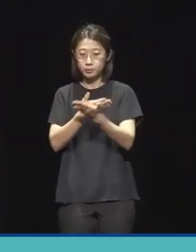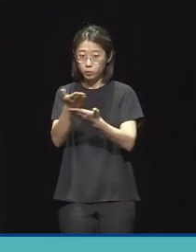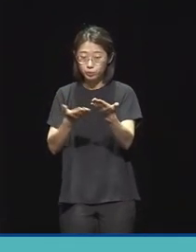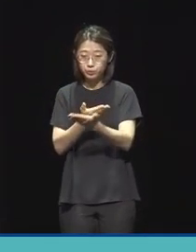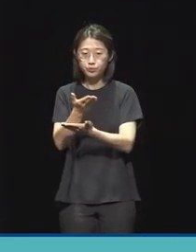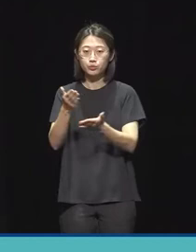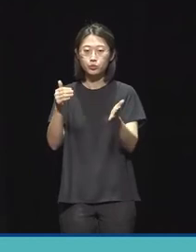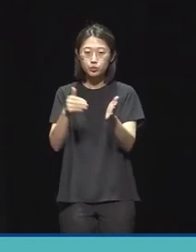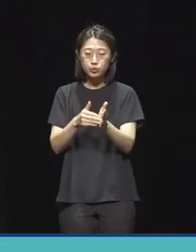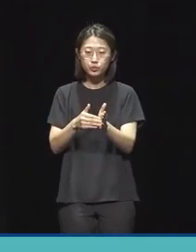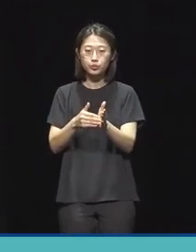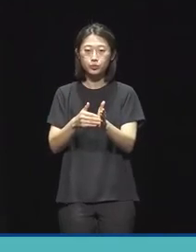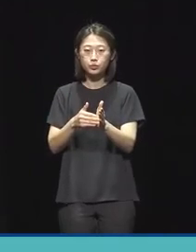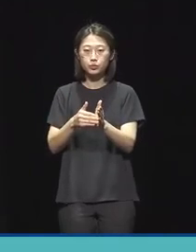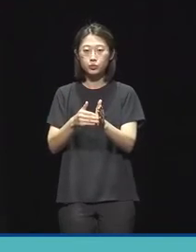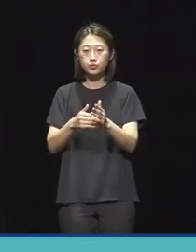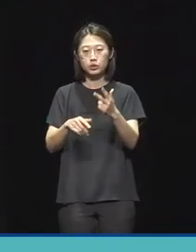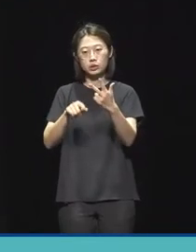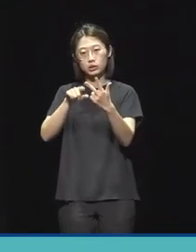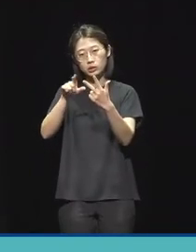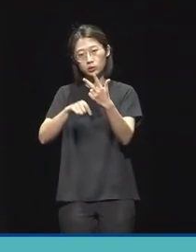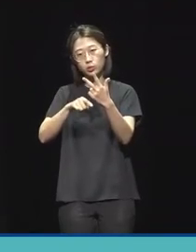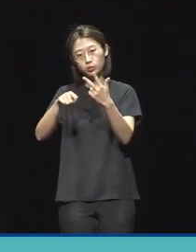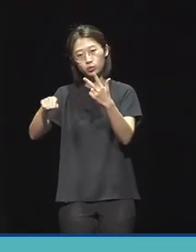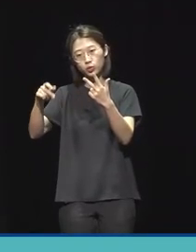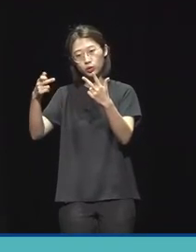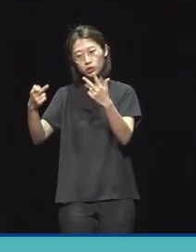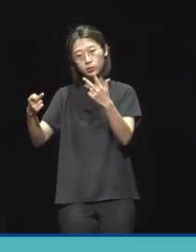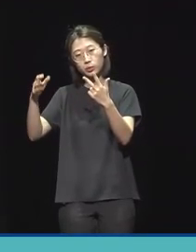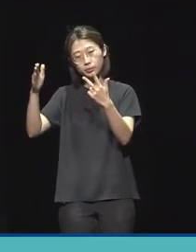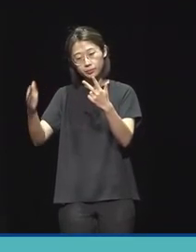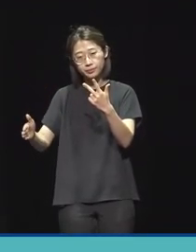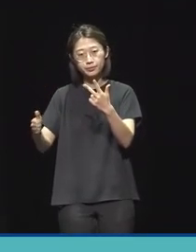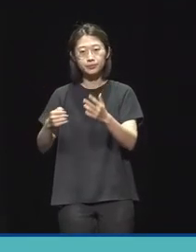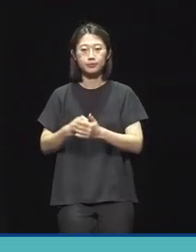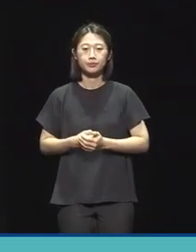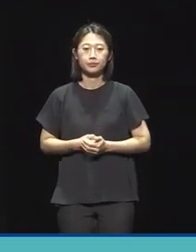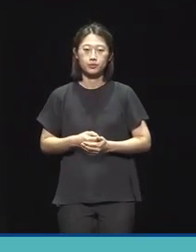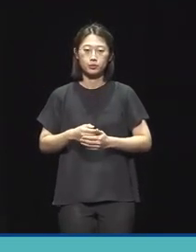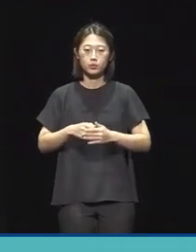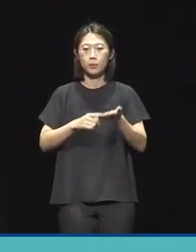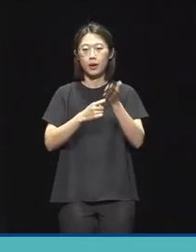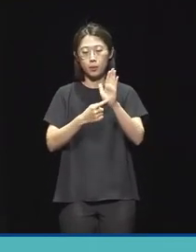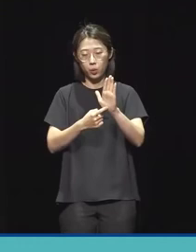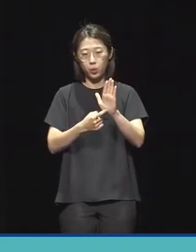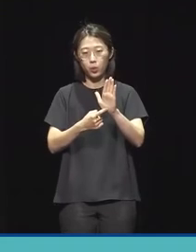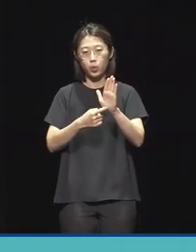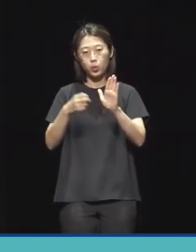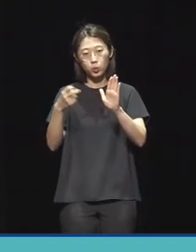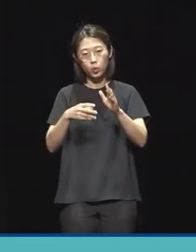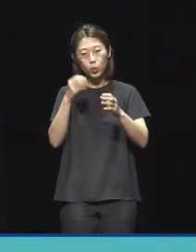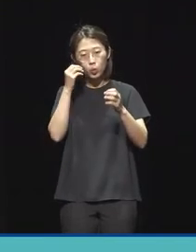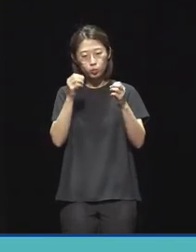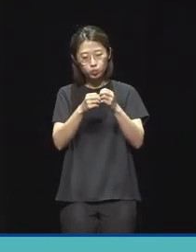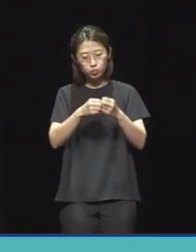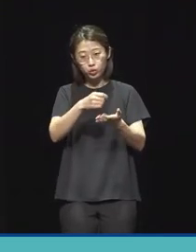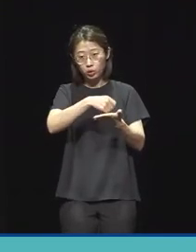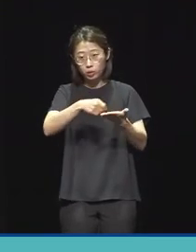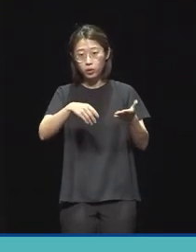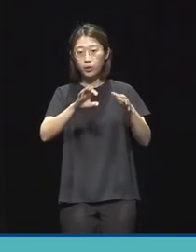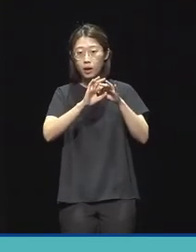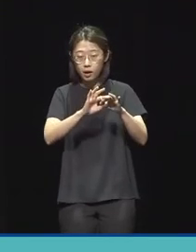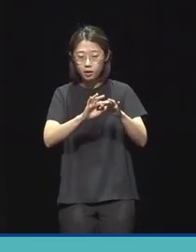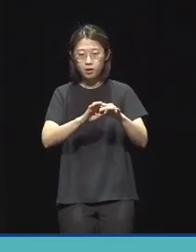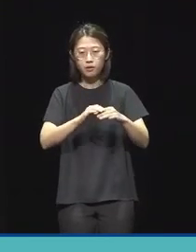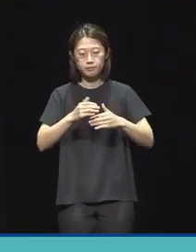하반기에 차세대열전 2023이라는 이름으로 발표와 문학 분야 엔솔러지 발간까지